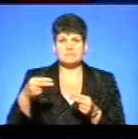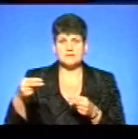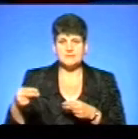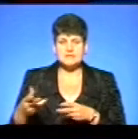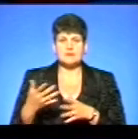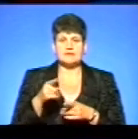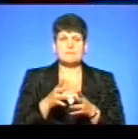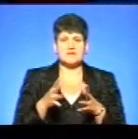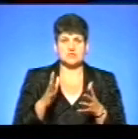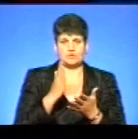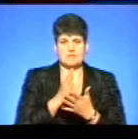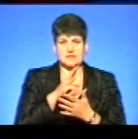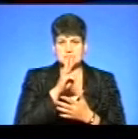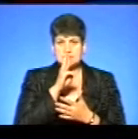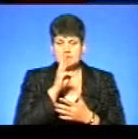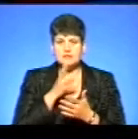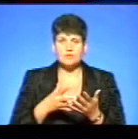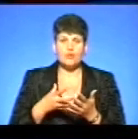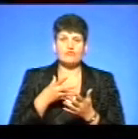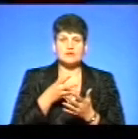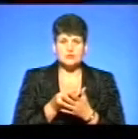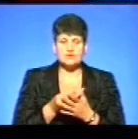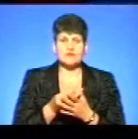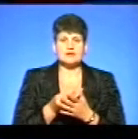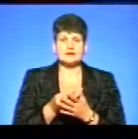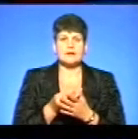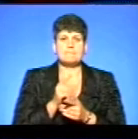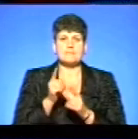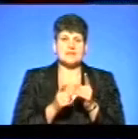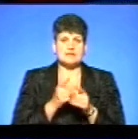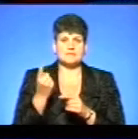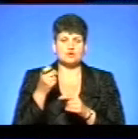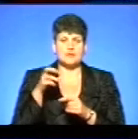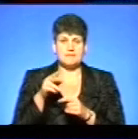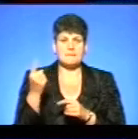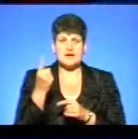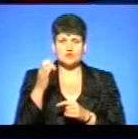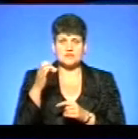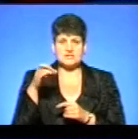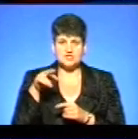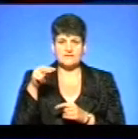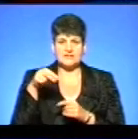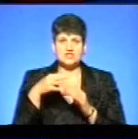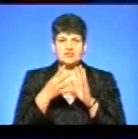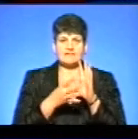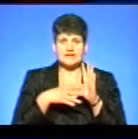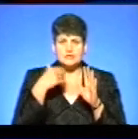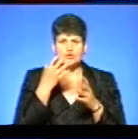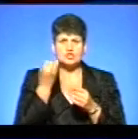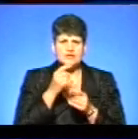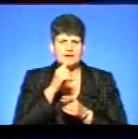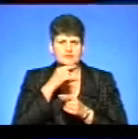тим більше влюбнати зарплата. Тому що фінансування кардинально міняється з 1 липня, а з 1 січня 2019 року ще